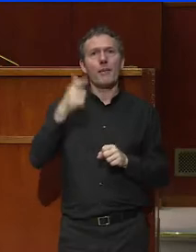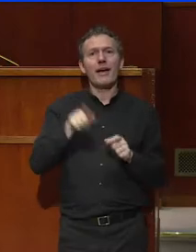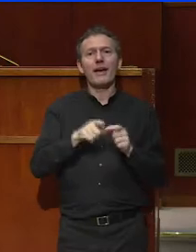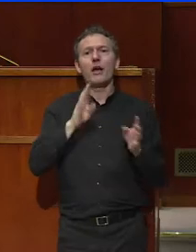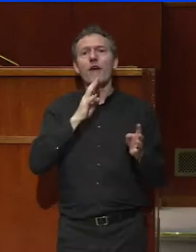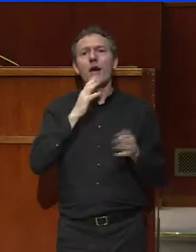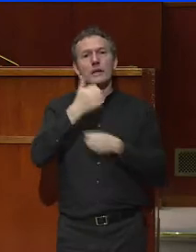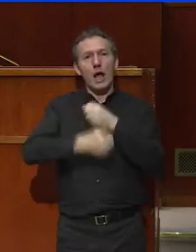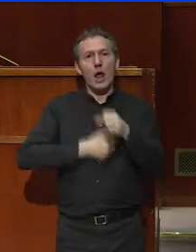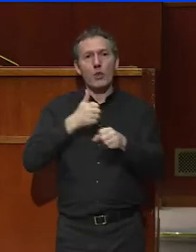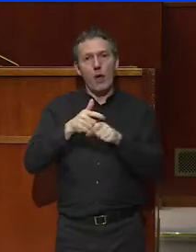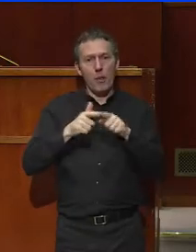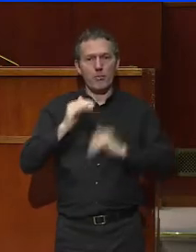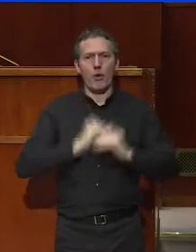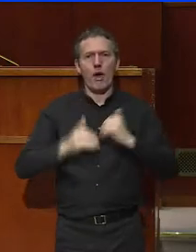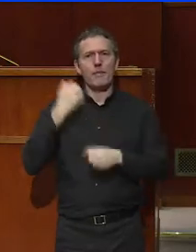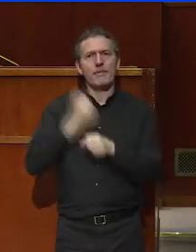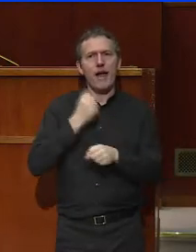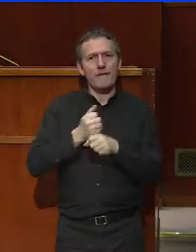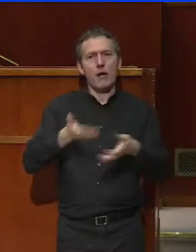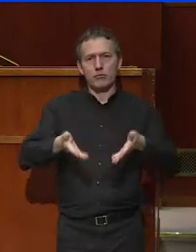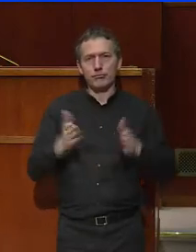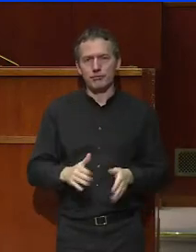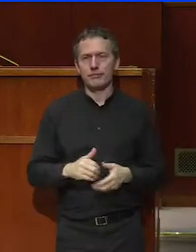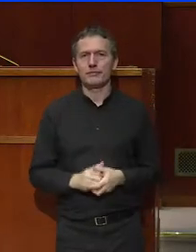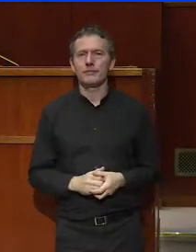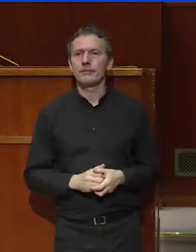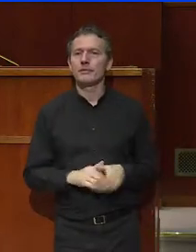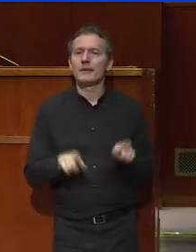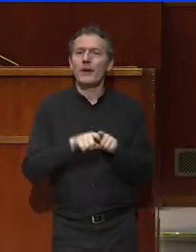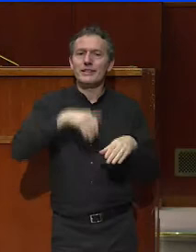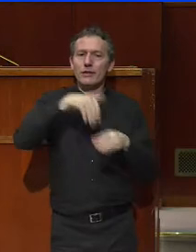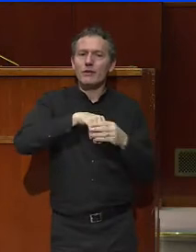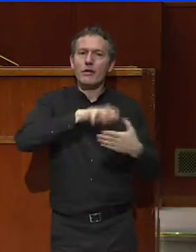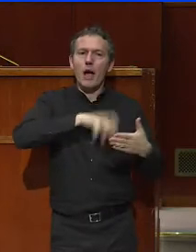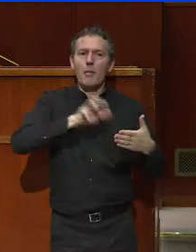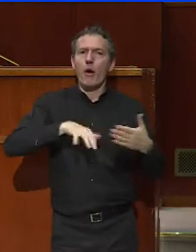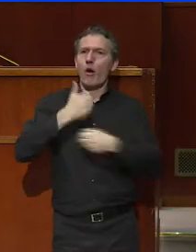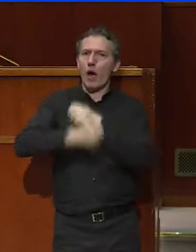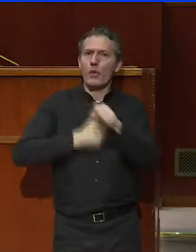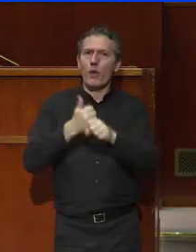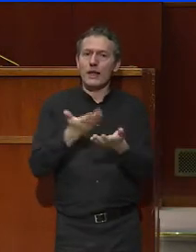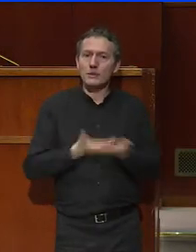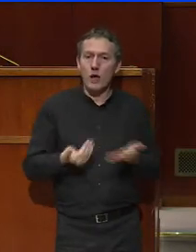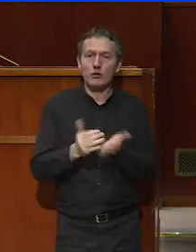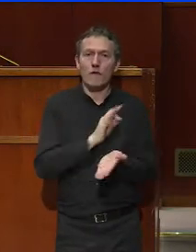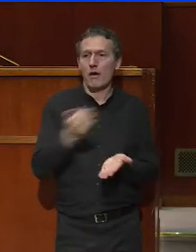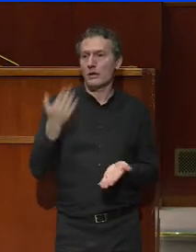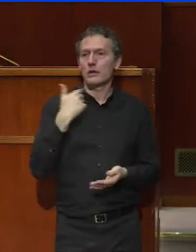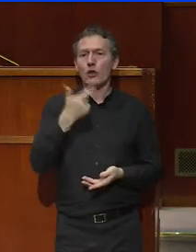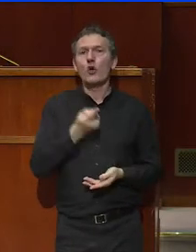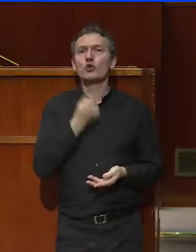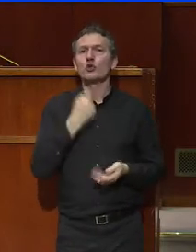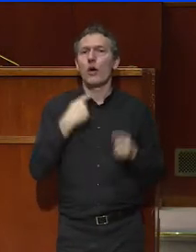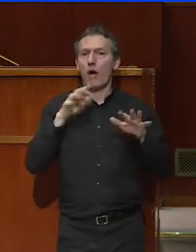'issue de cette conférence annuelle votre programme de travail. Il affleure aussi dans le rapport annuel sur l'état de la France que votre Assemblée adoptait le 2 juin dernier,